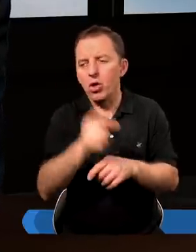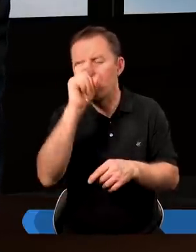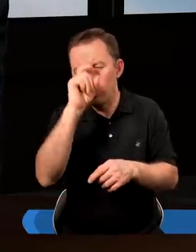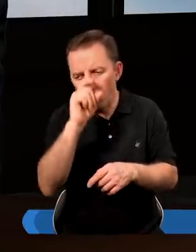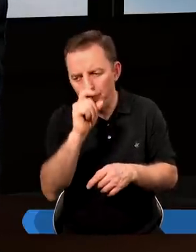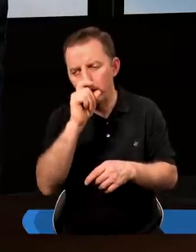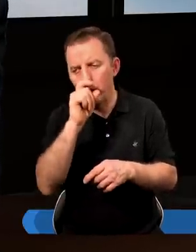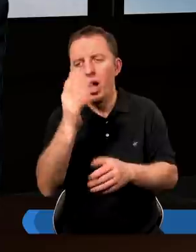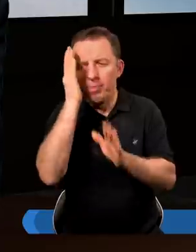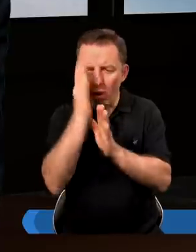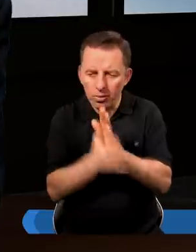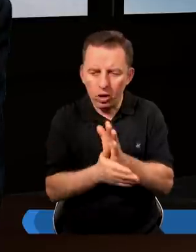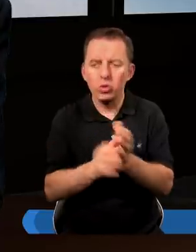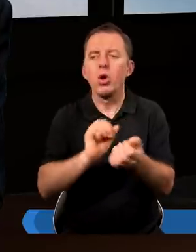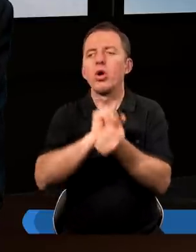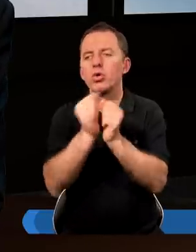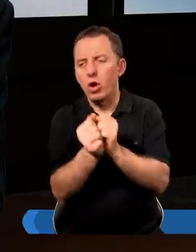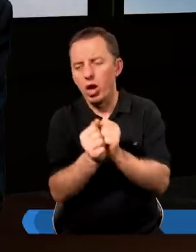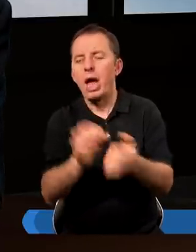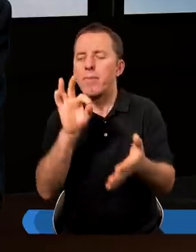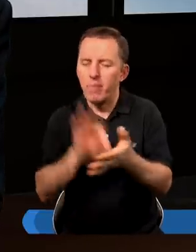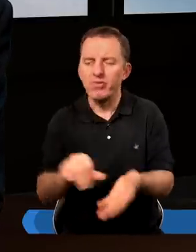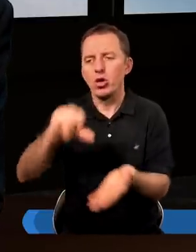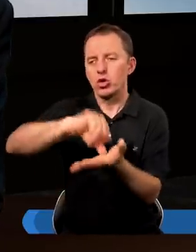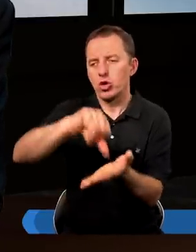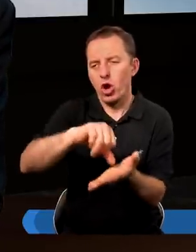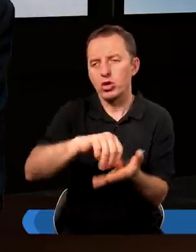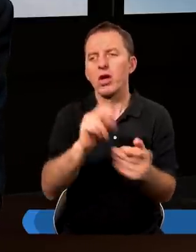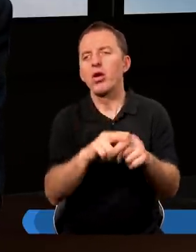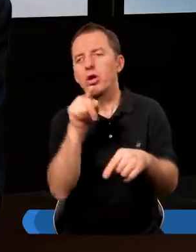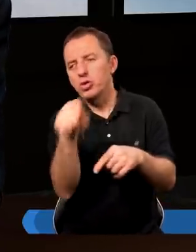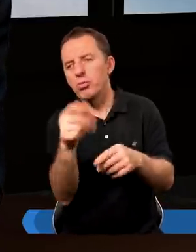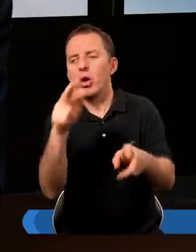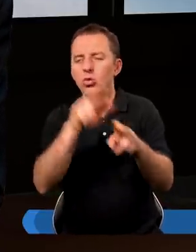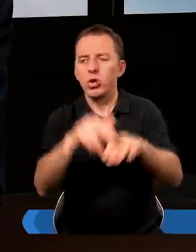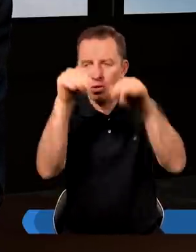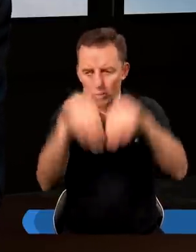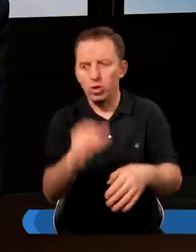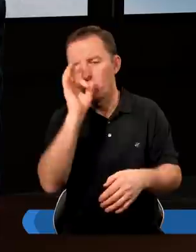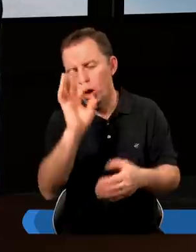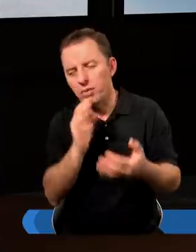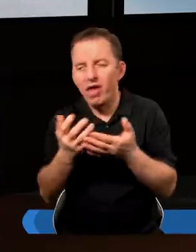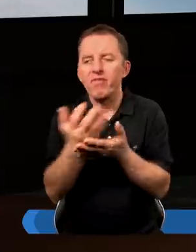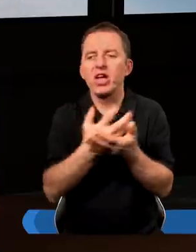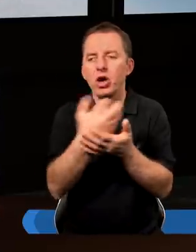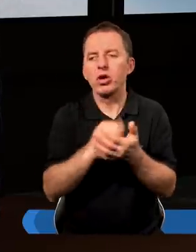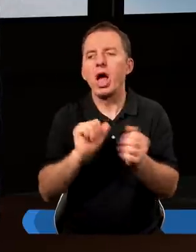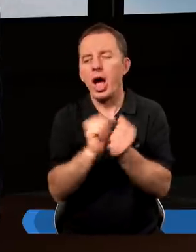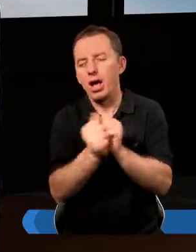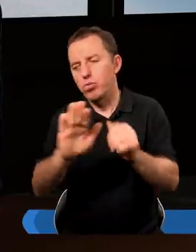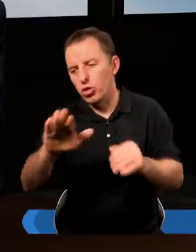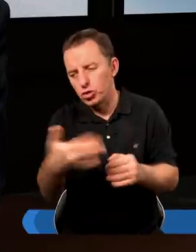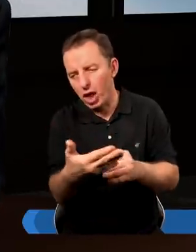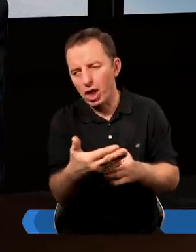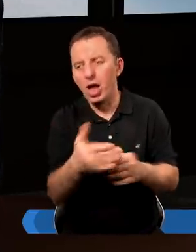niczym złym. Po prostu są pewnym środkiem płatniczym i można go dobrze wykorzystywać lub